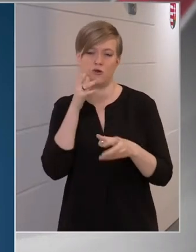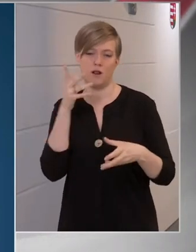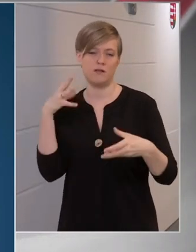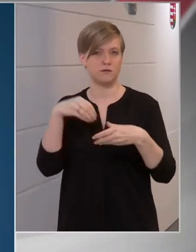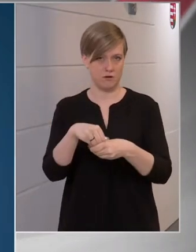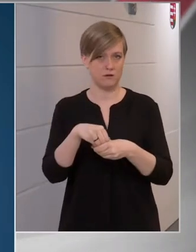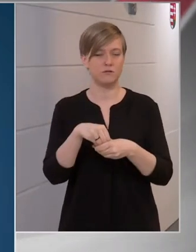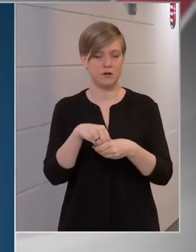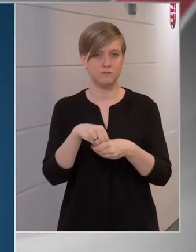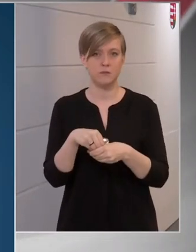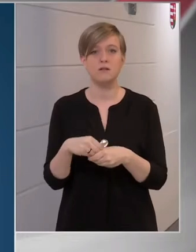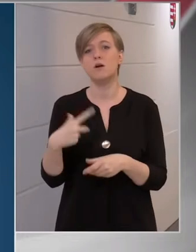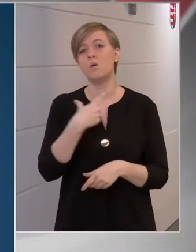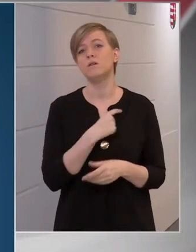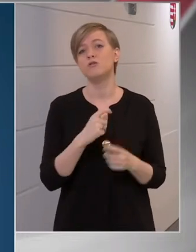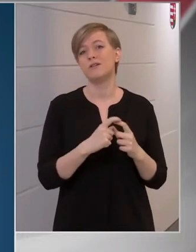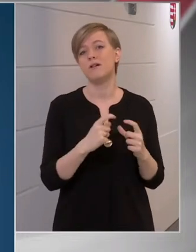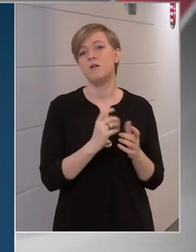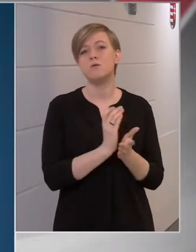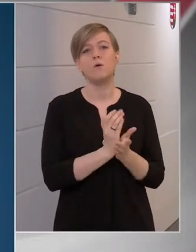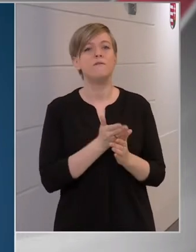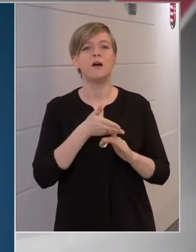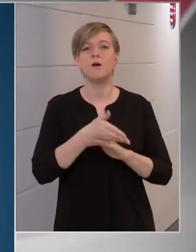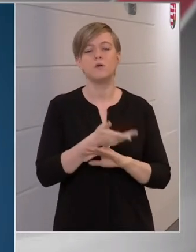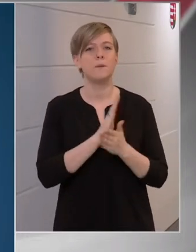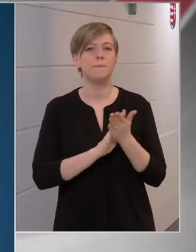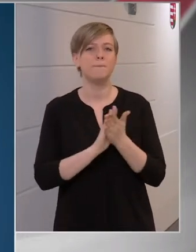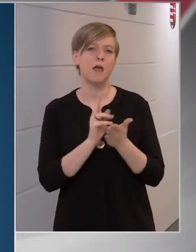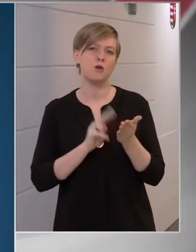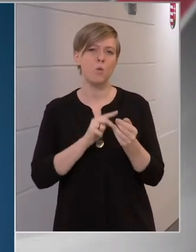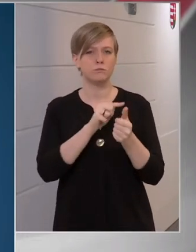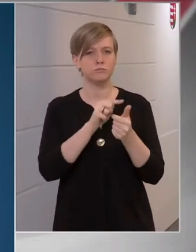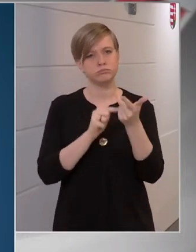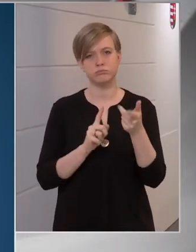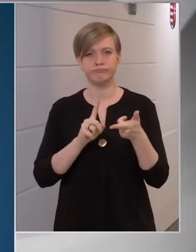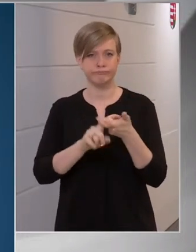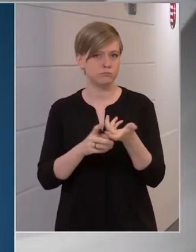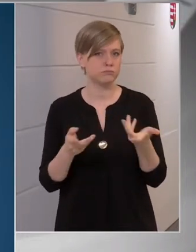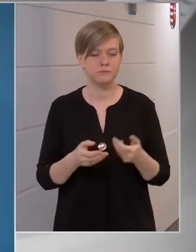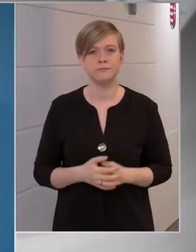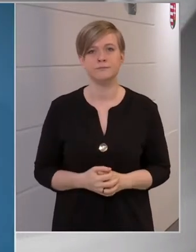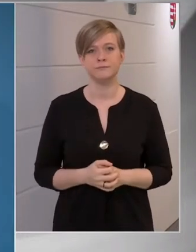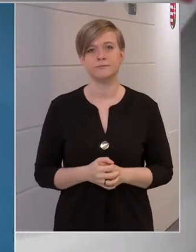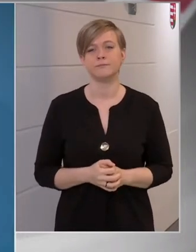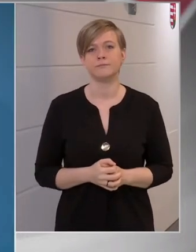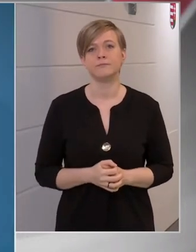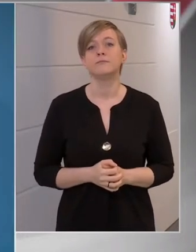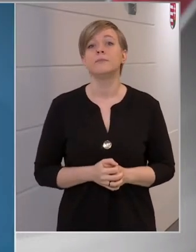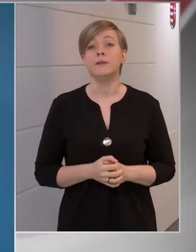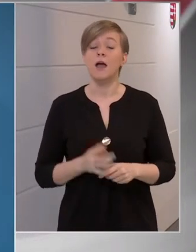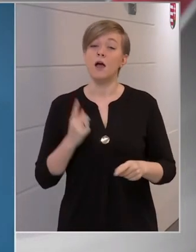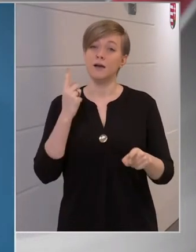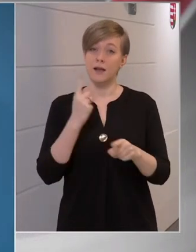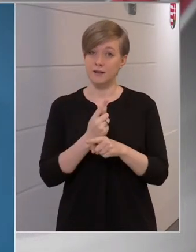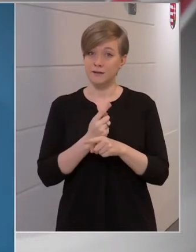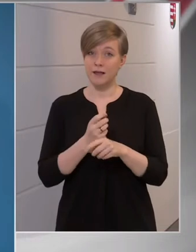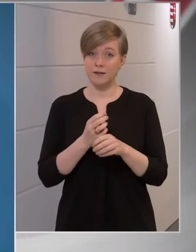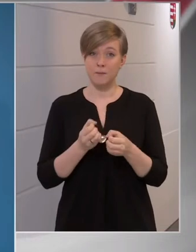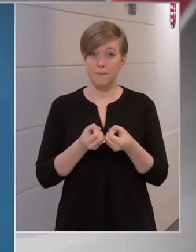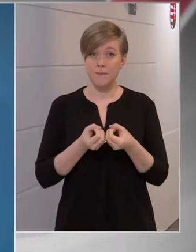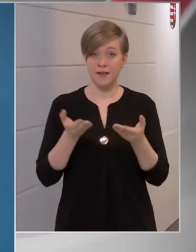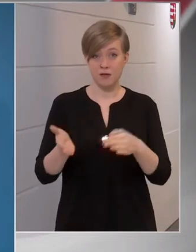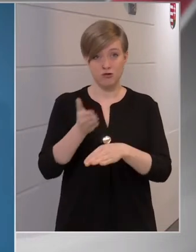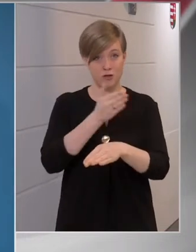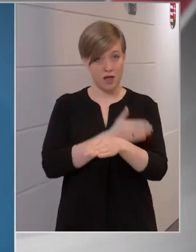tartalmazni azt, hogy az oltási igazolványhoz milyen jogosítványok társulnak. Azok, akik a rendelet megjelenése előtt